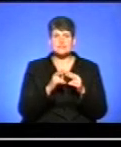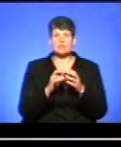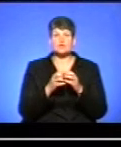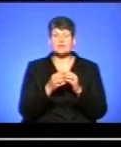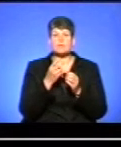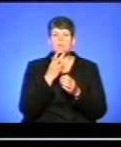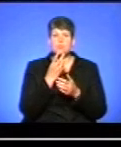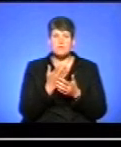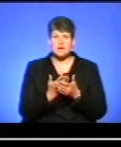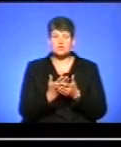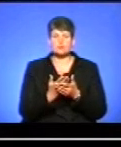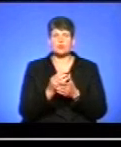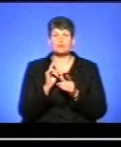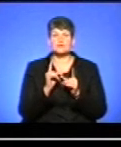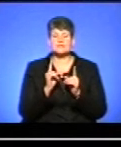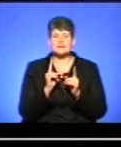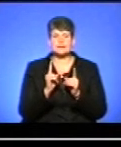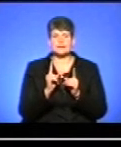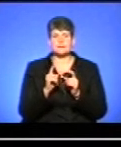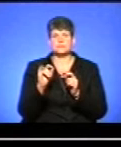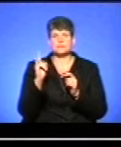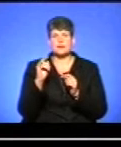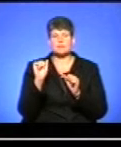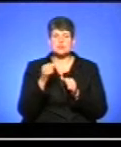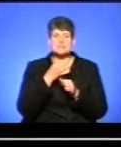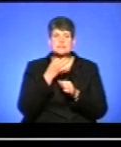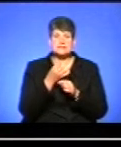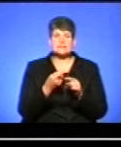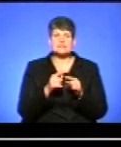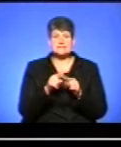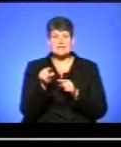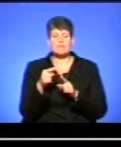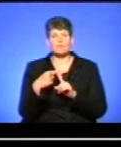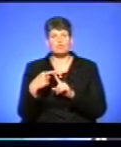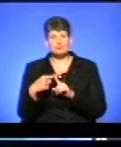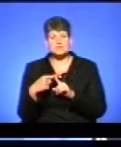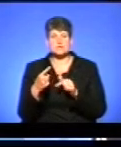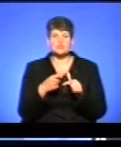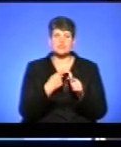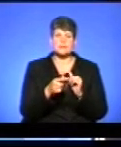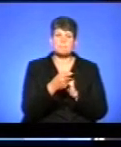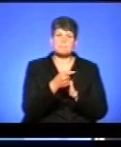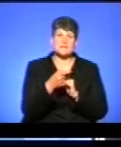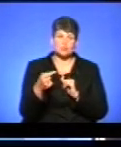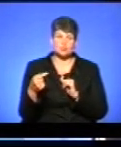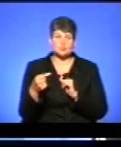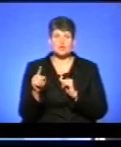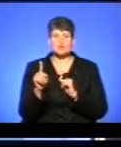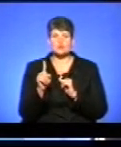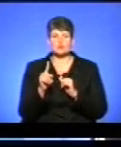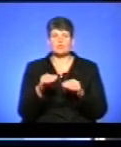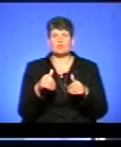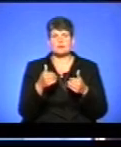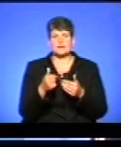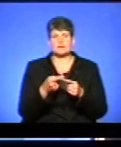побачимо, бо, власне, тільки сам абітурієнт може сказати, чи це в плюсі для них, чи це мінус, щодо подачі